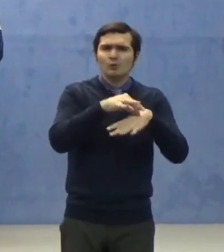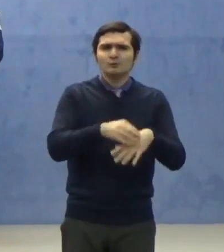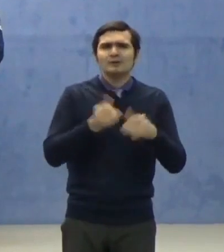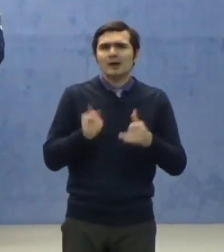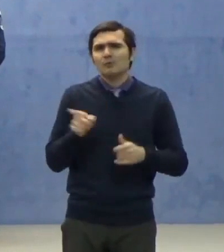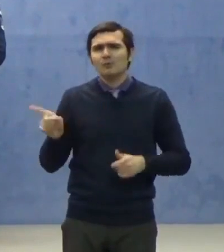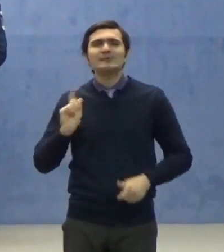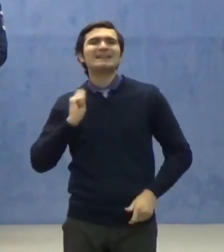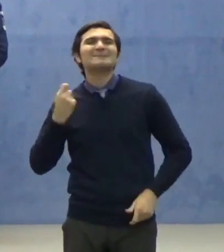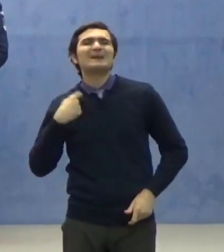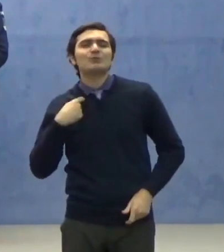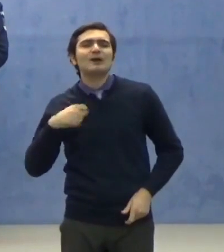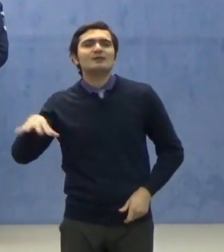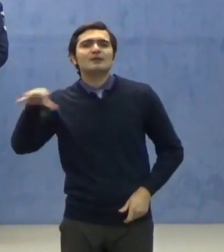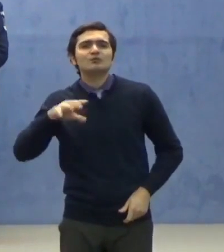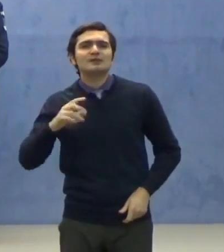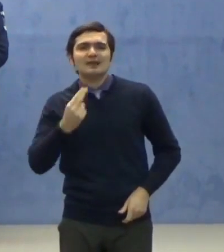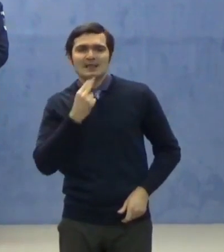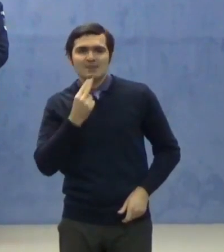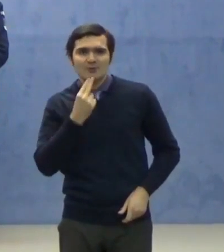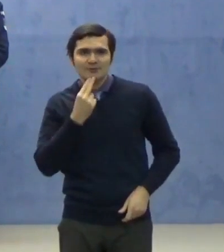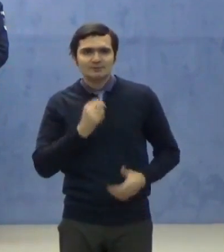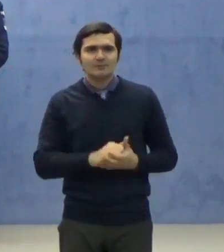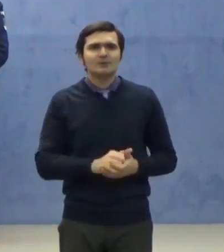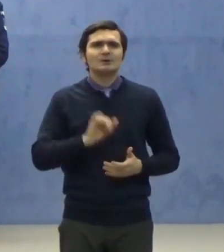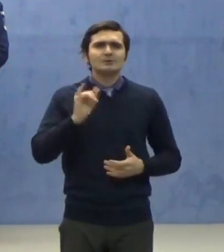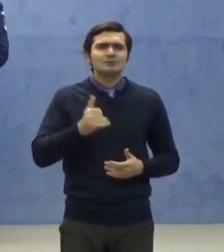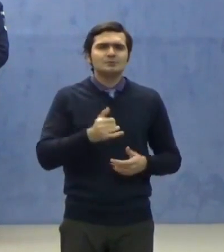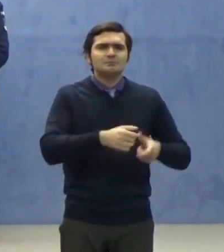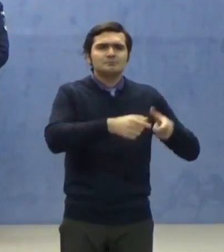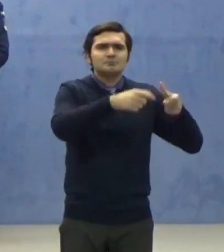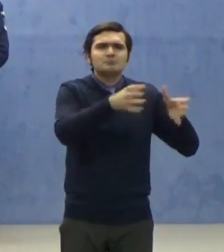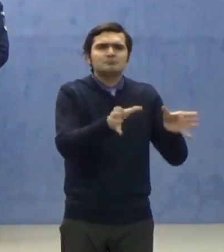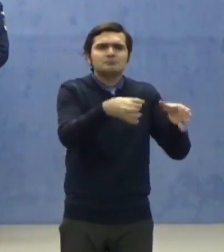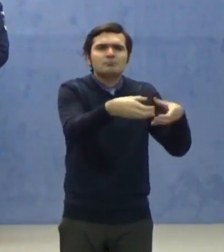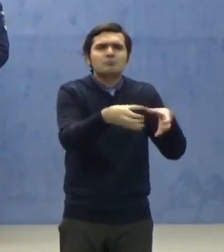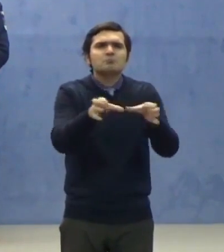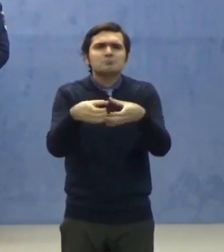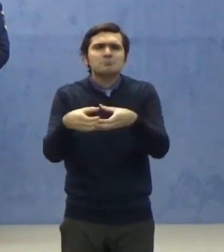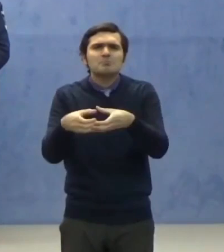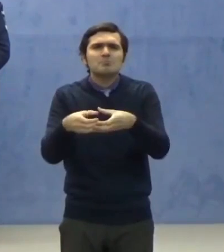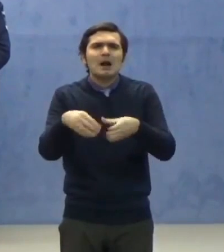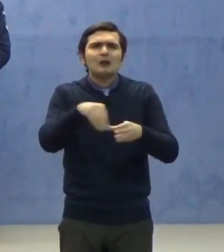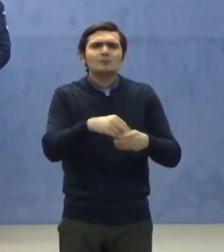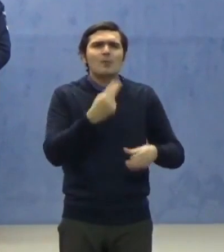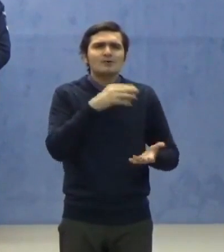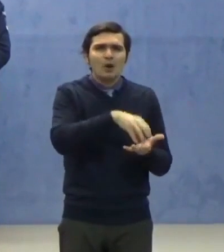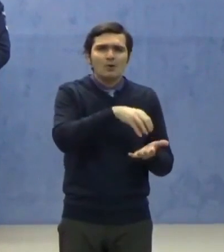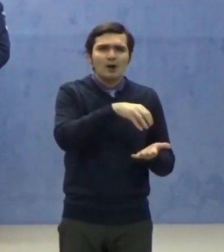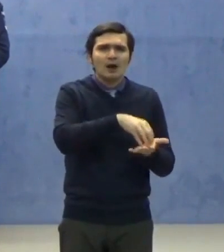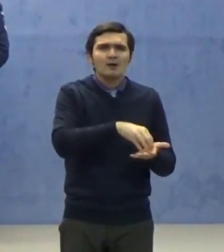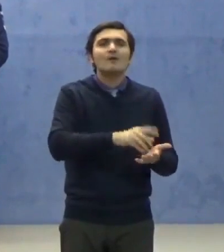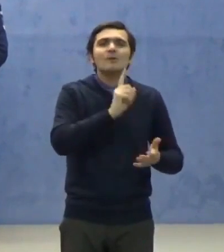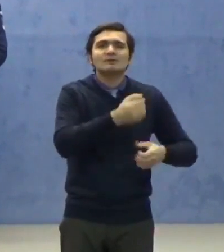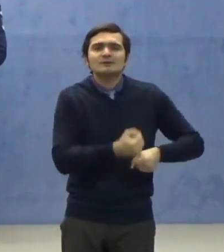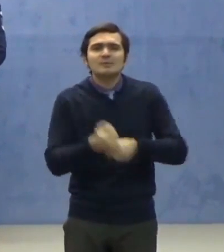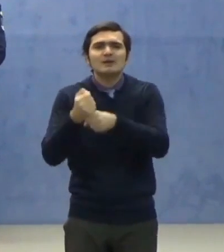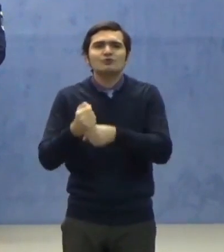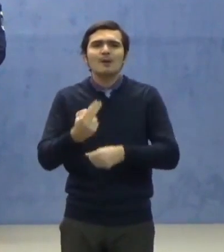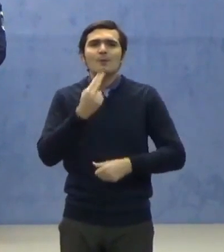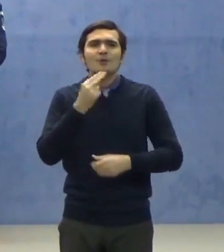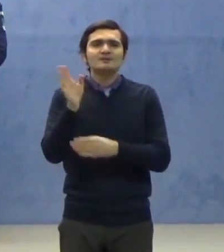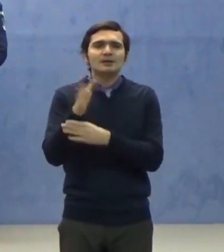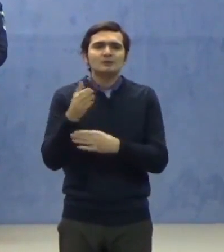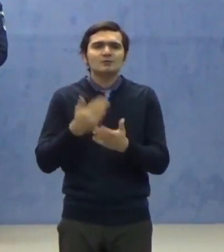inspectoratele județele de poliție, efectivele de poliție locală, sprijină Poliția Națională în măsurile de ordine